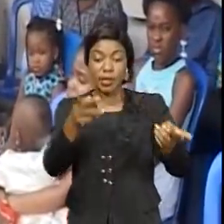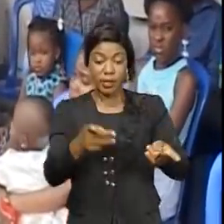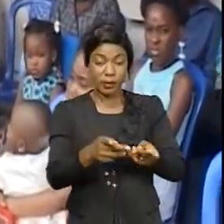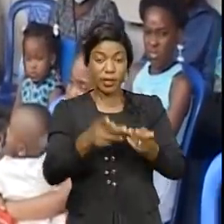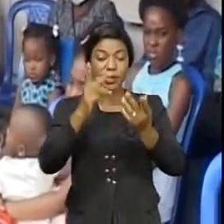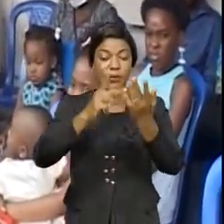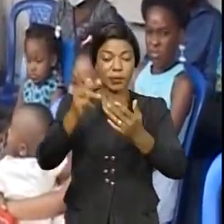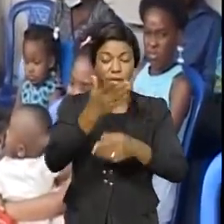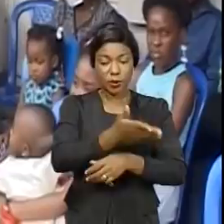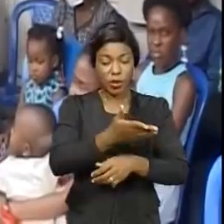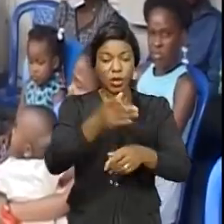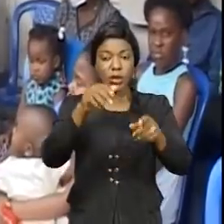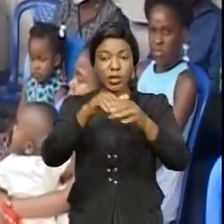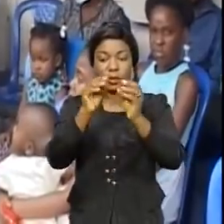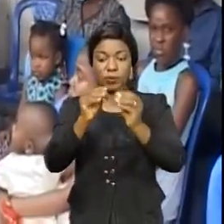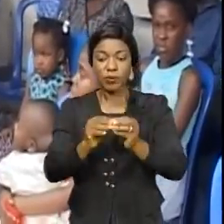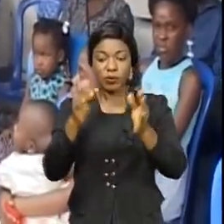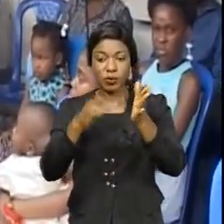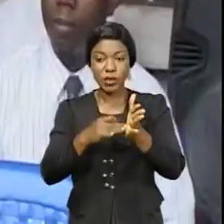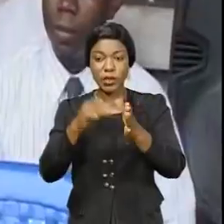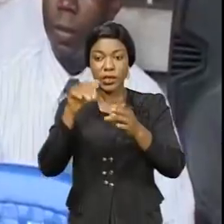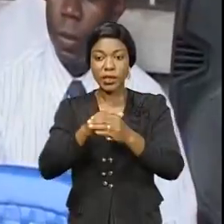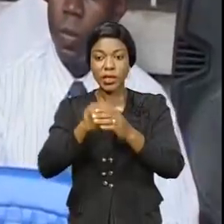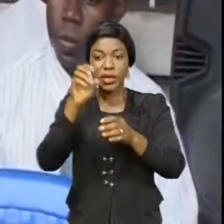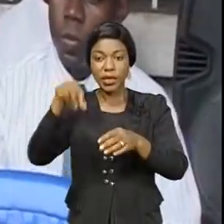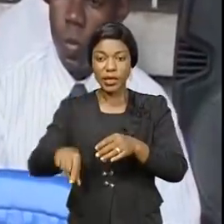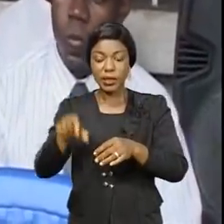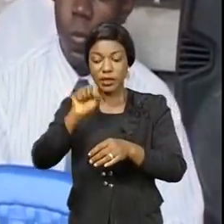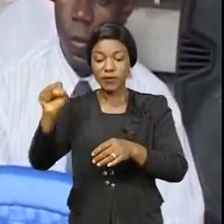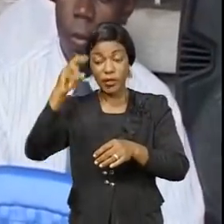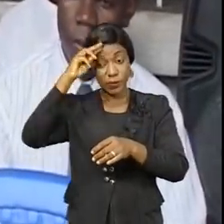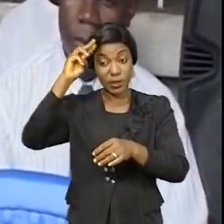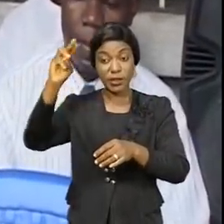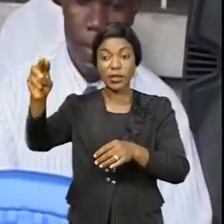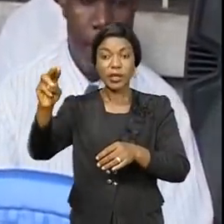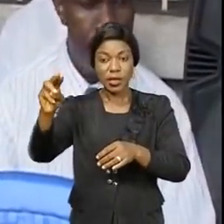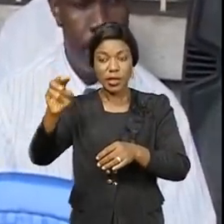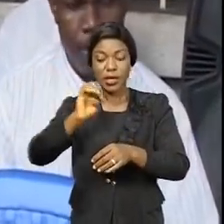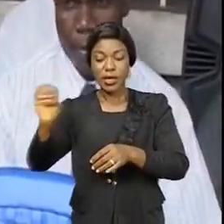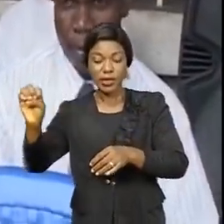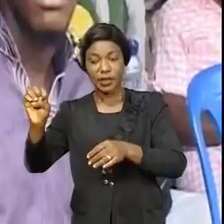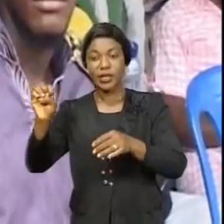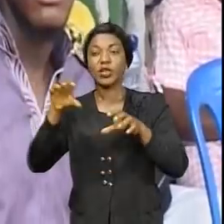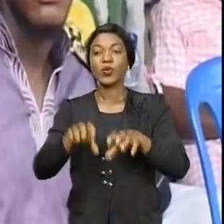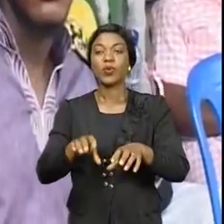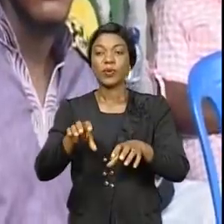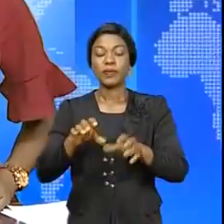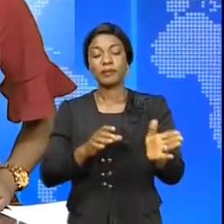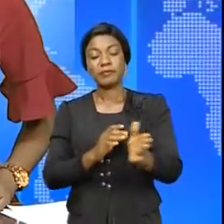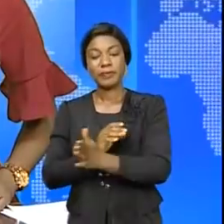Promette située au numéro 8 quartier sans fil dans la commune de Massina, dans la partie S de la capitale.